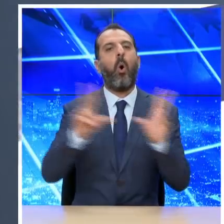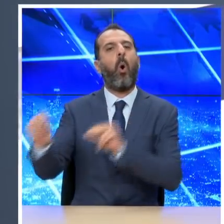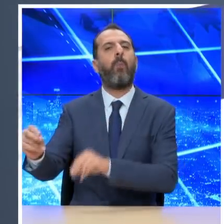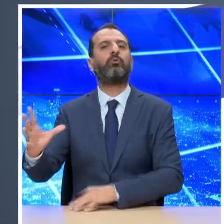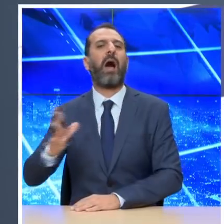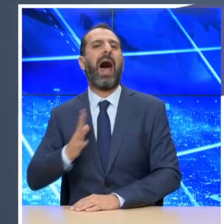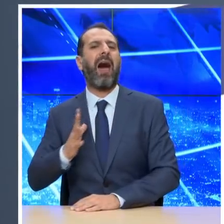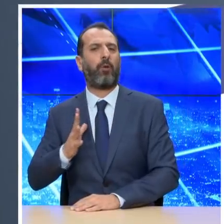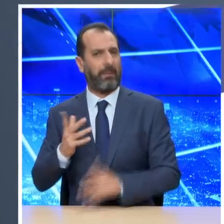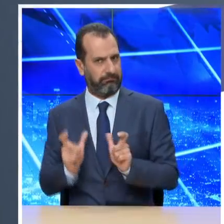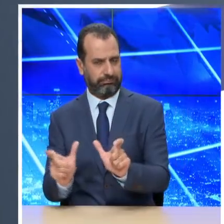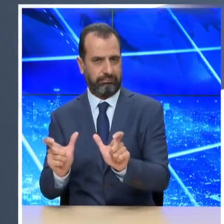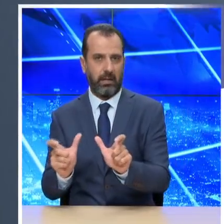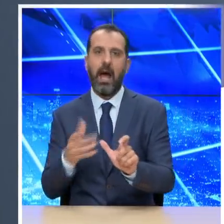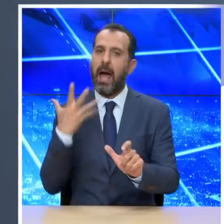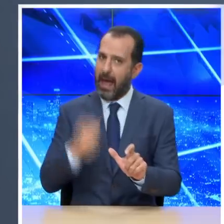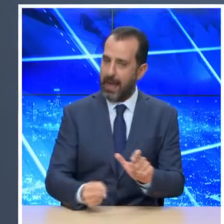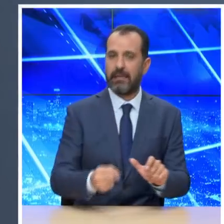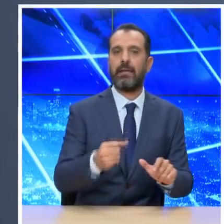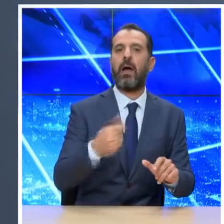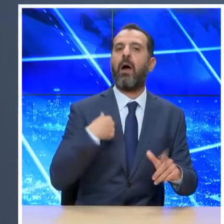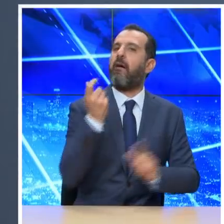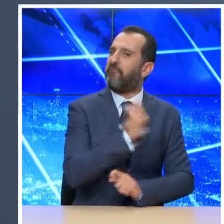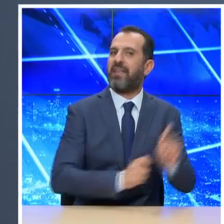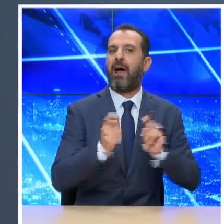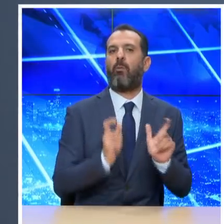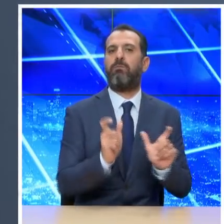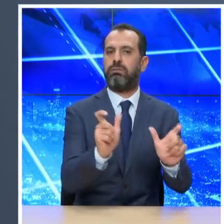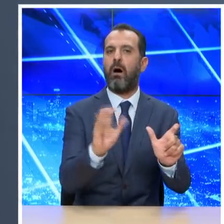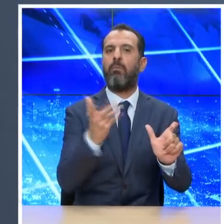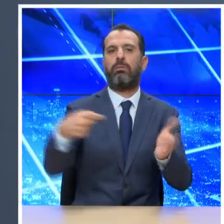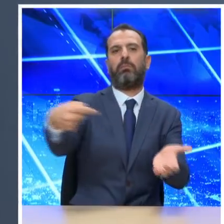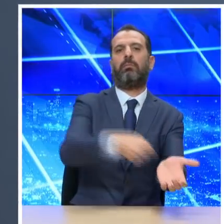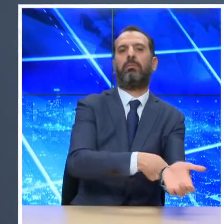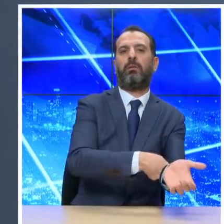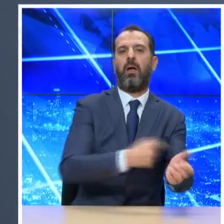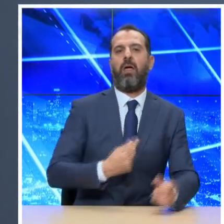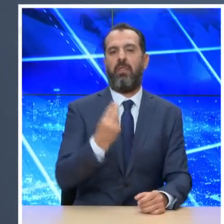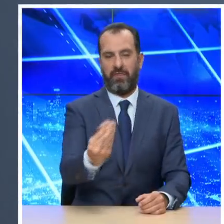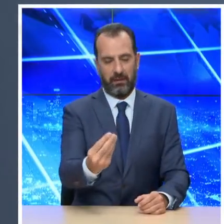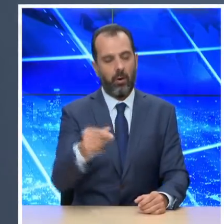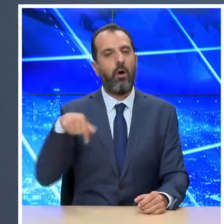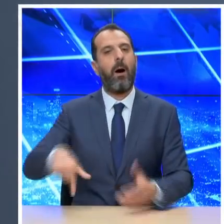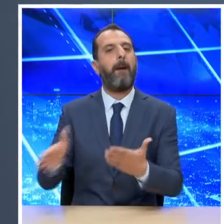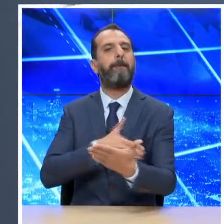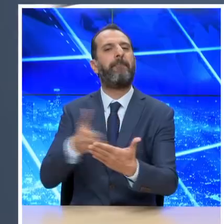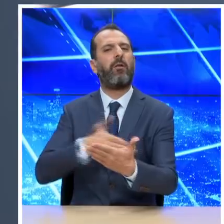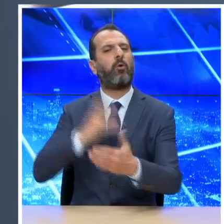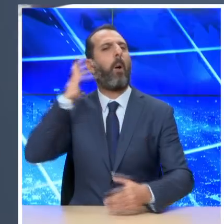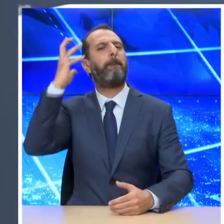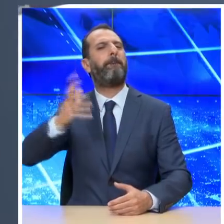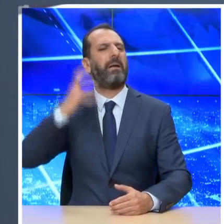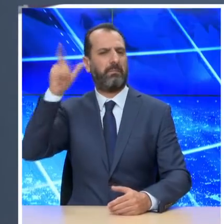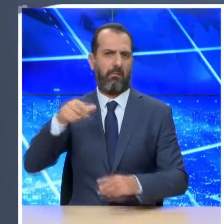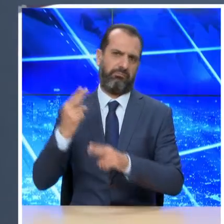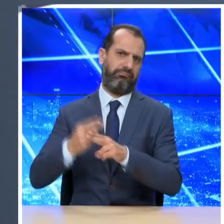είναι τεχνητά παρασκευασμένα, τα οποία τα δίνουμε στους ασθενείς μέσα στη φλέβα τους. Σε ένα σχόλιο στο περιοδικό Science, που είναι ένα από τα πιο